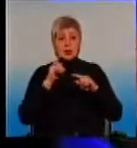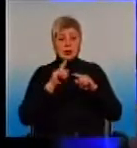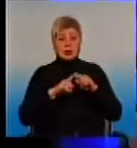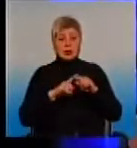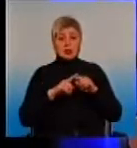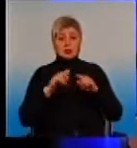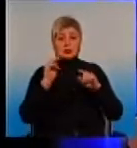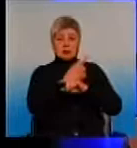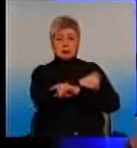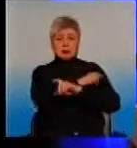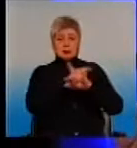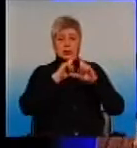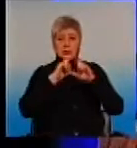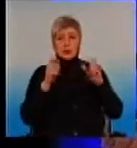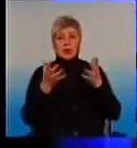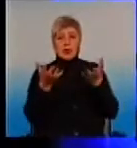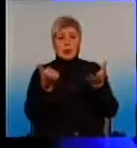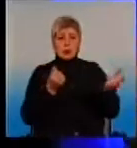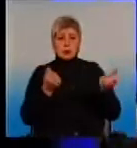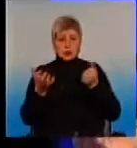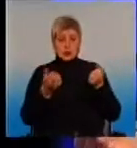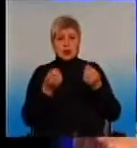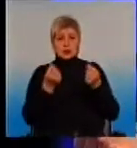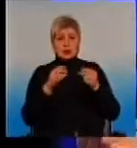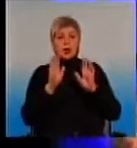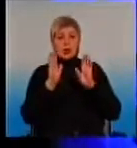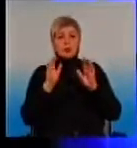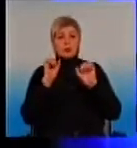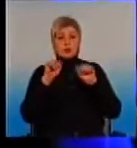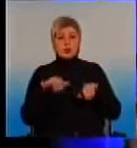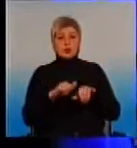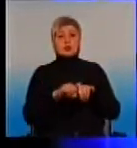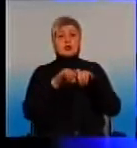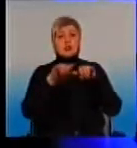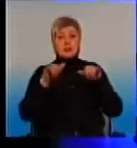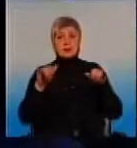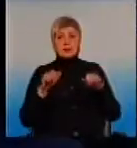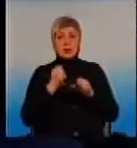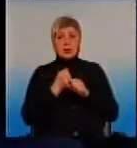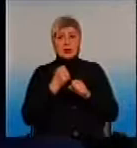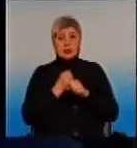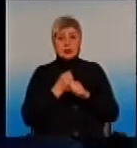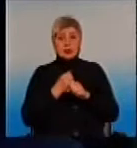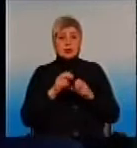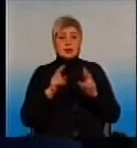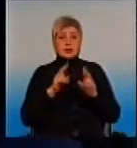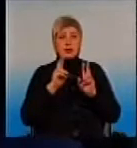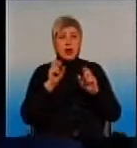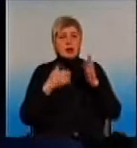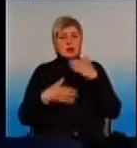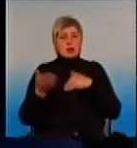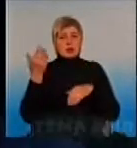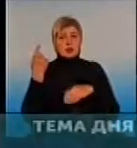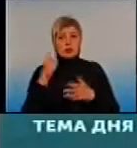получати від національної служби здоров'я, буде можливість розвиватися. Тобто, щоб не в одному кабінеті, як доктор, медсестра, а ще хтось